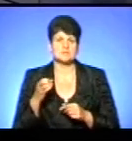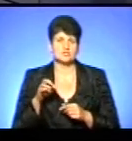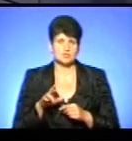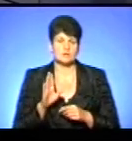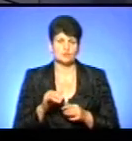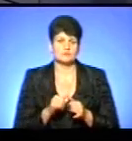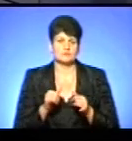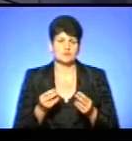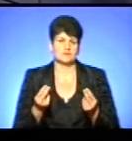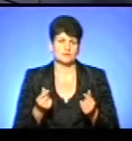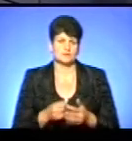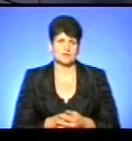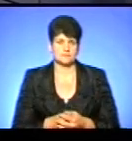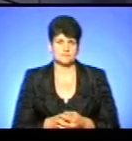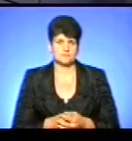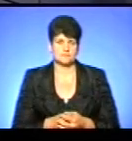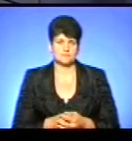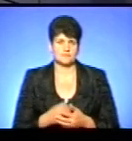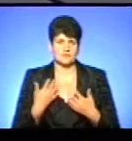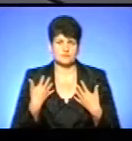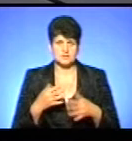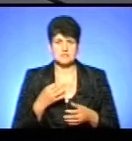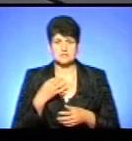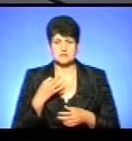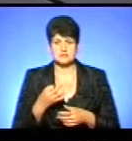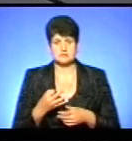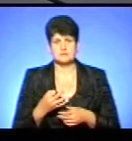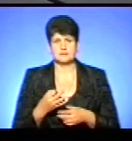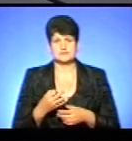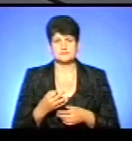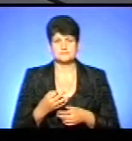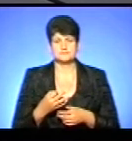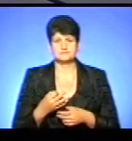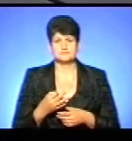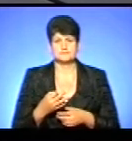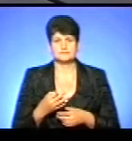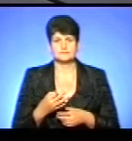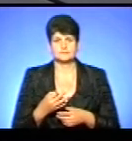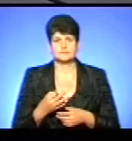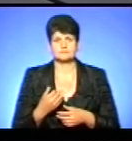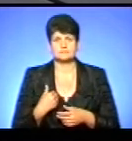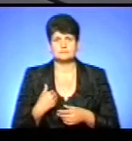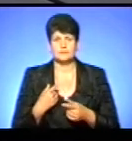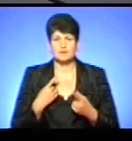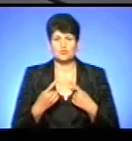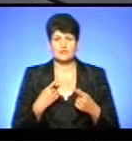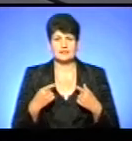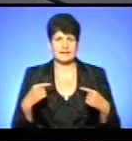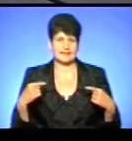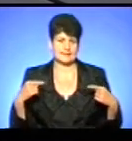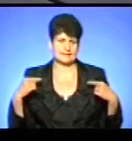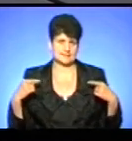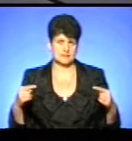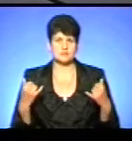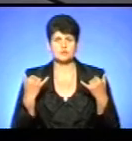буде збільшене фінансування? Як я вже сказав, ми проговорювали на різних рівнях. Тому що